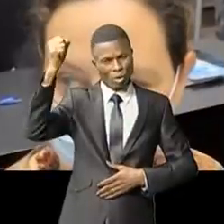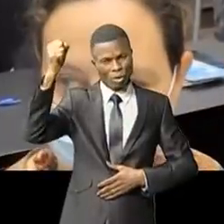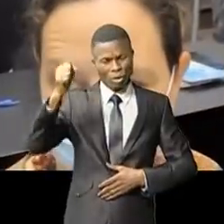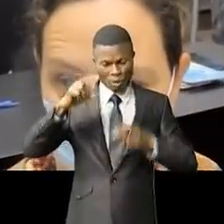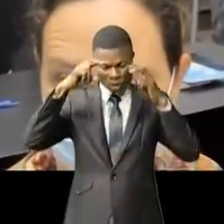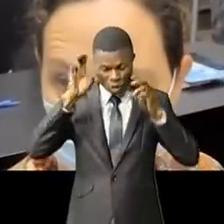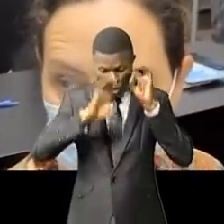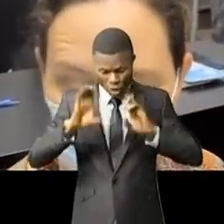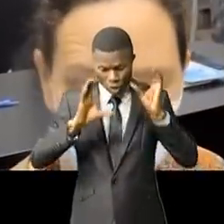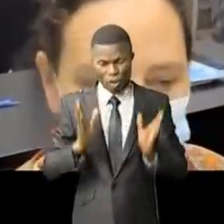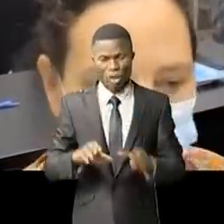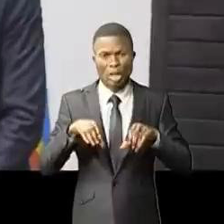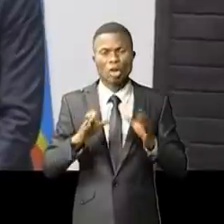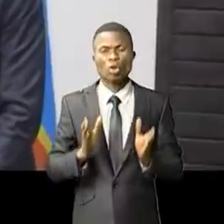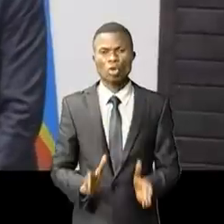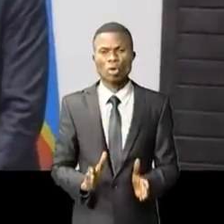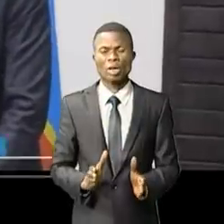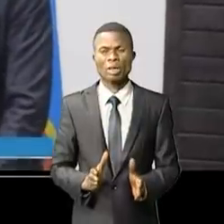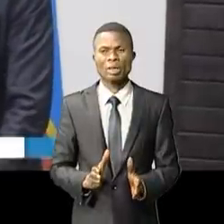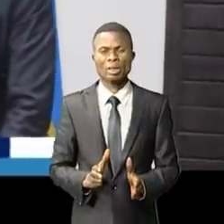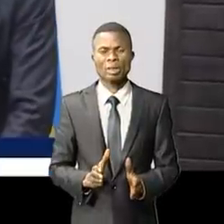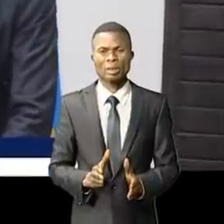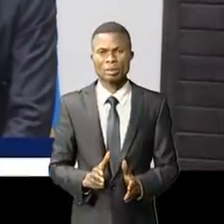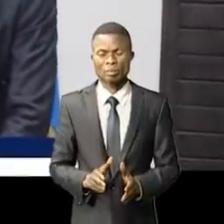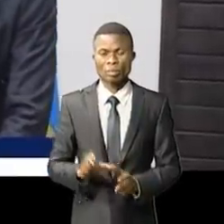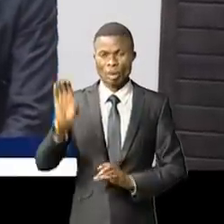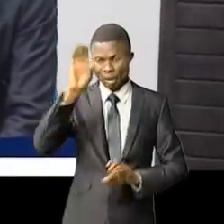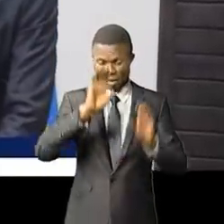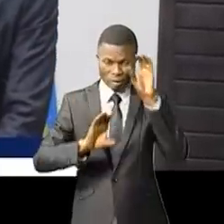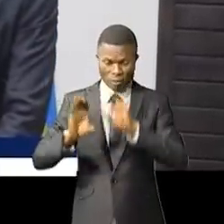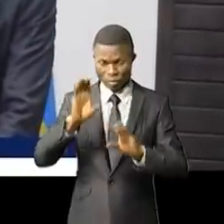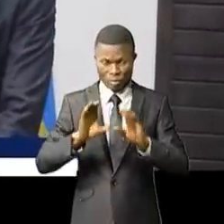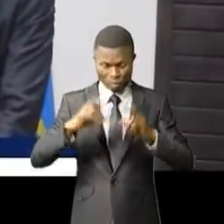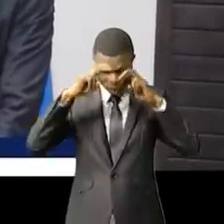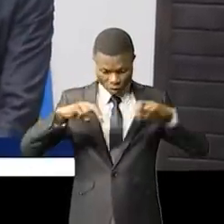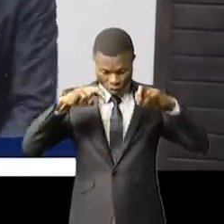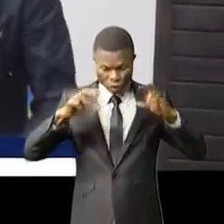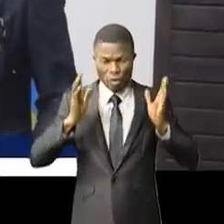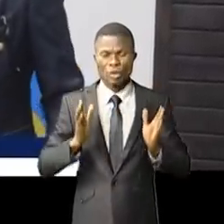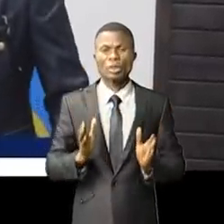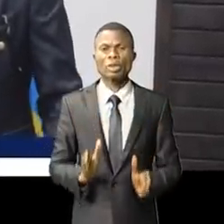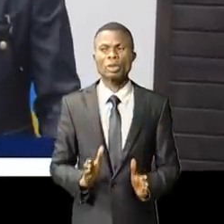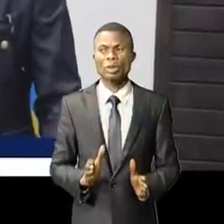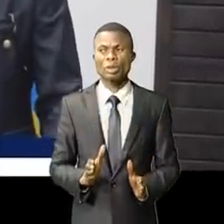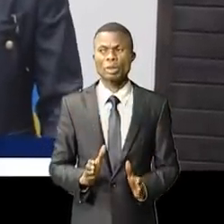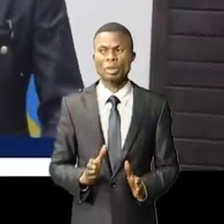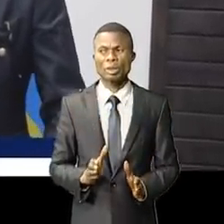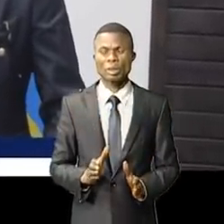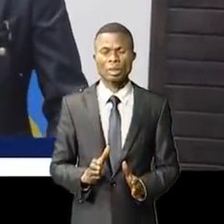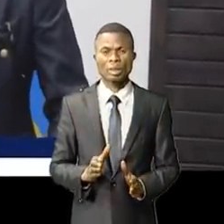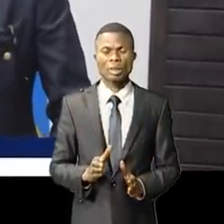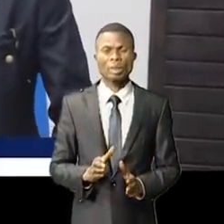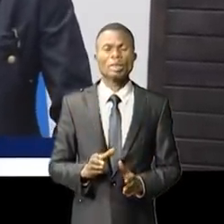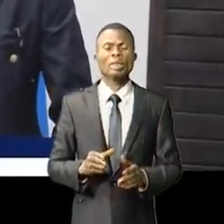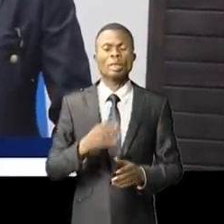chercheurs congolais. C'est parmi les scientifiques et chercheurs et toute votre équipe. Le